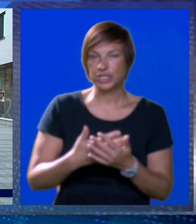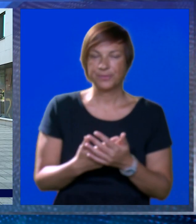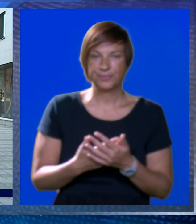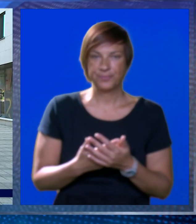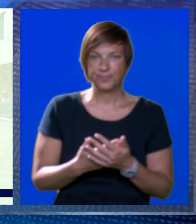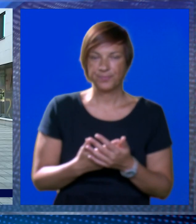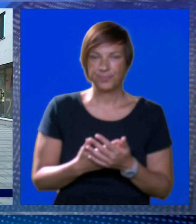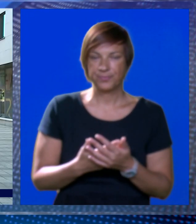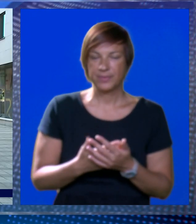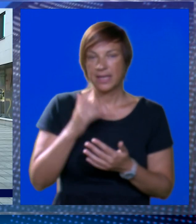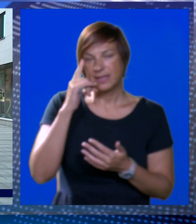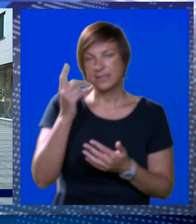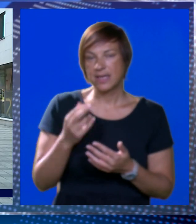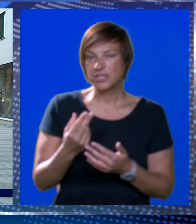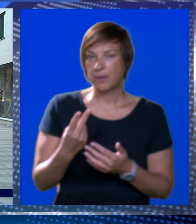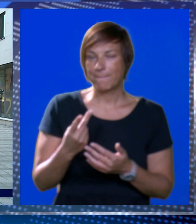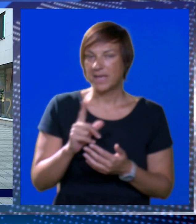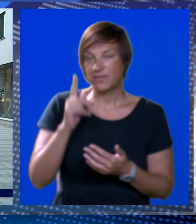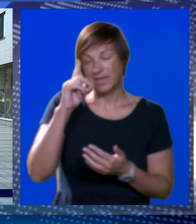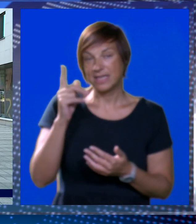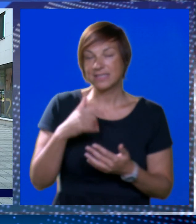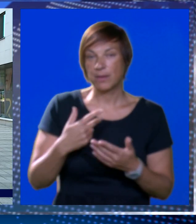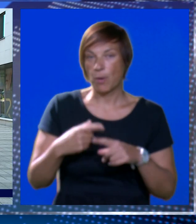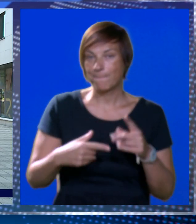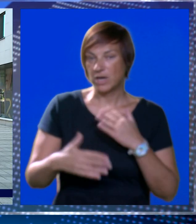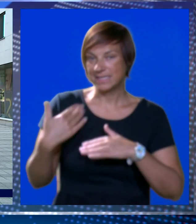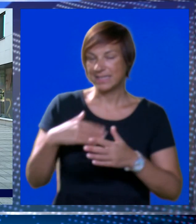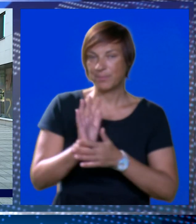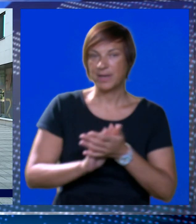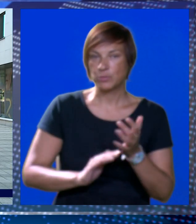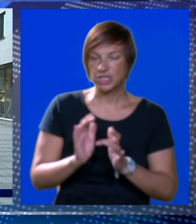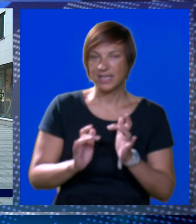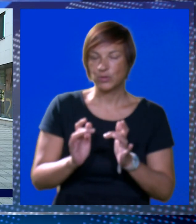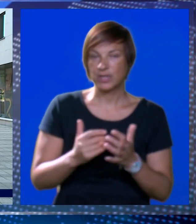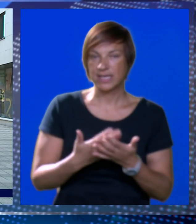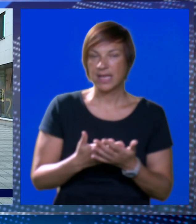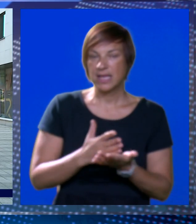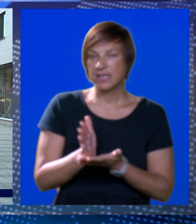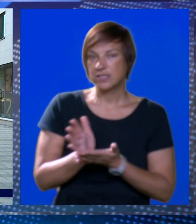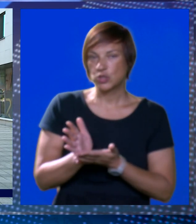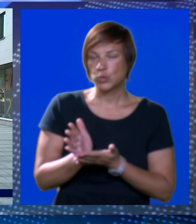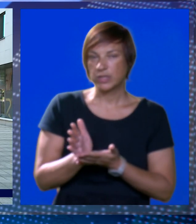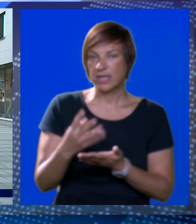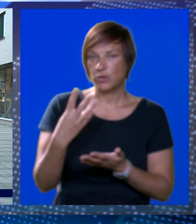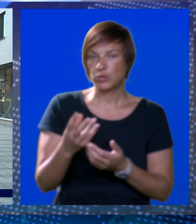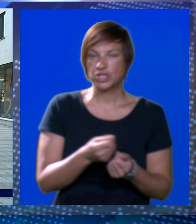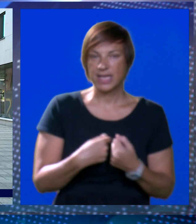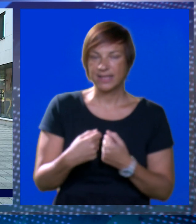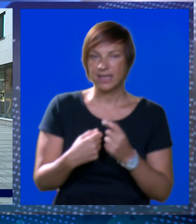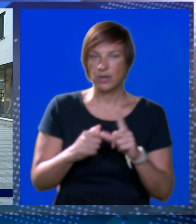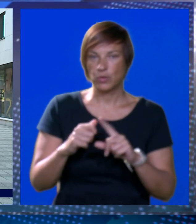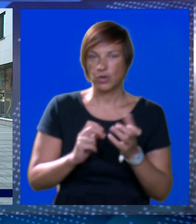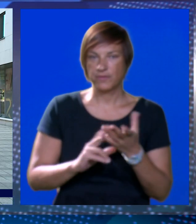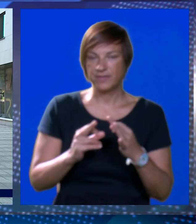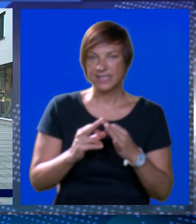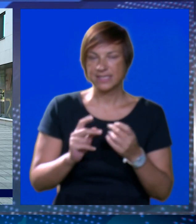dugo u noći. Znači parove još ne znamo, to ćemo saznati pola sata prije početka turnira. Znamo sudjelimo četiri ekipe,